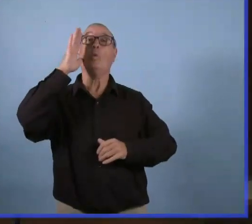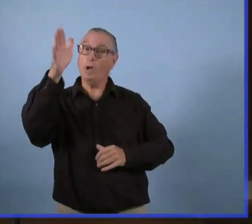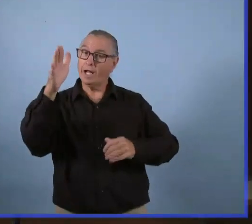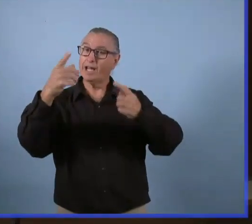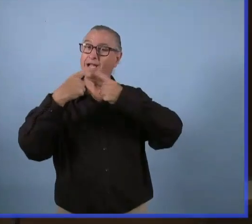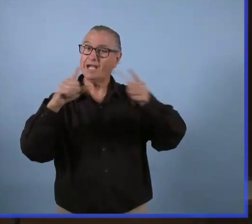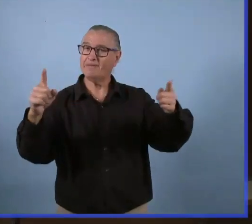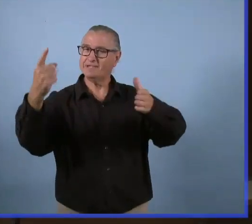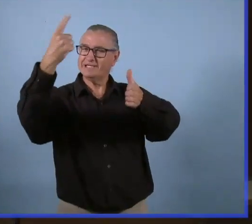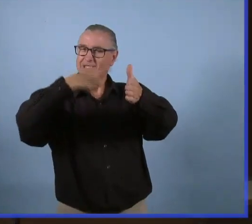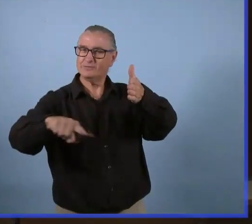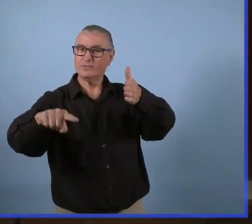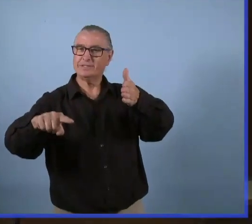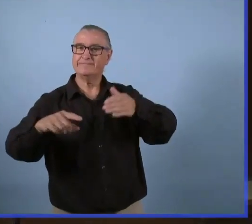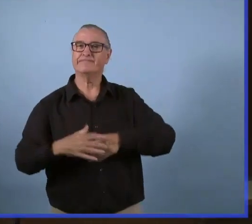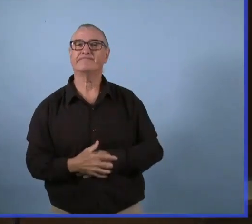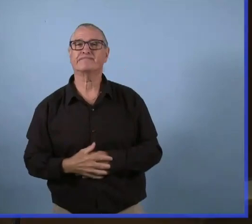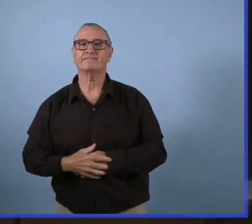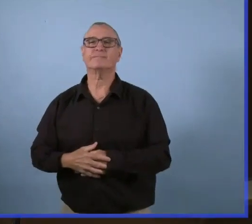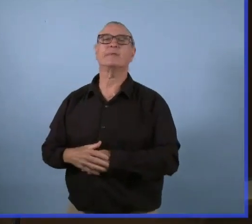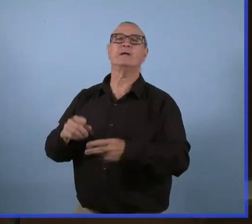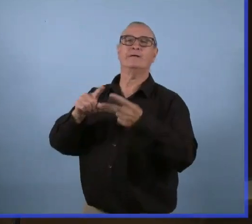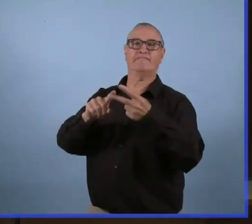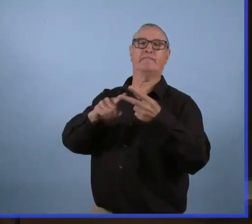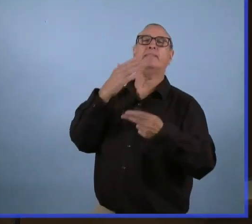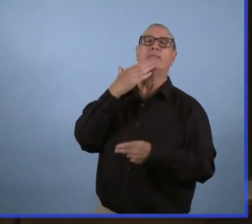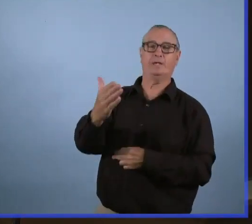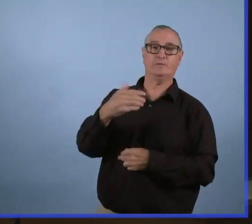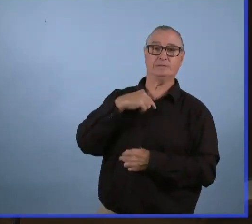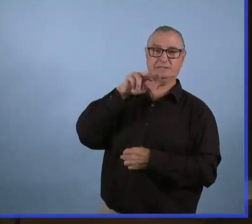seront disponibles la semaine prochaine. Merci.